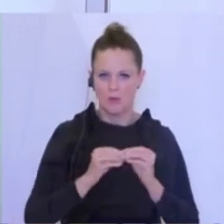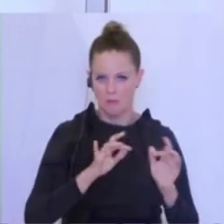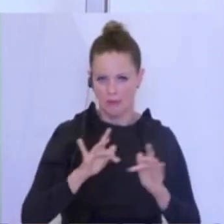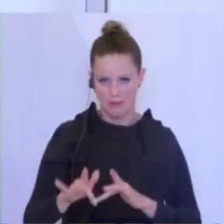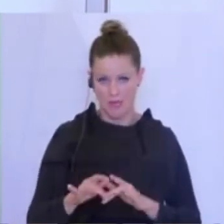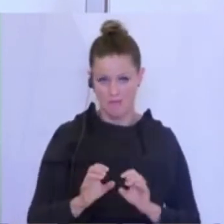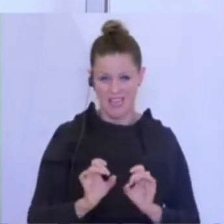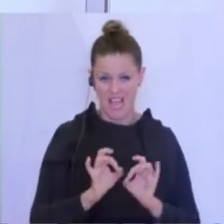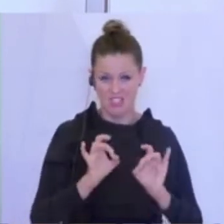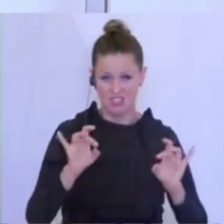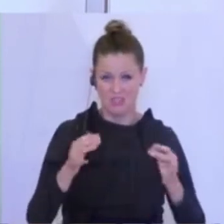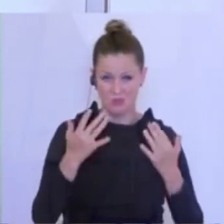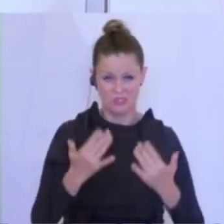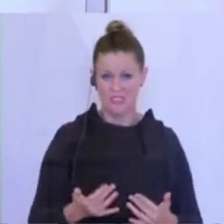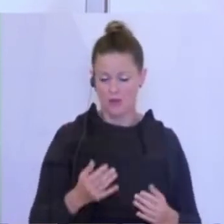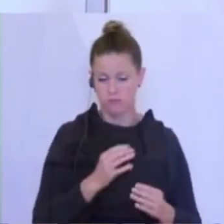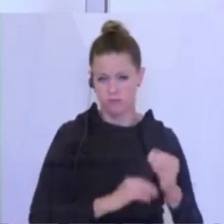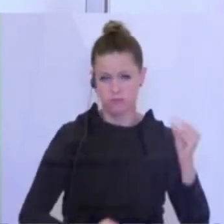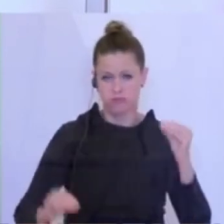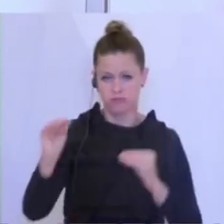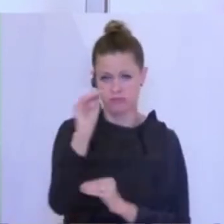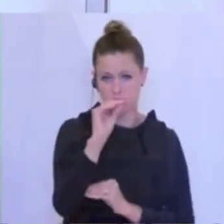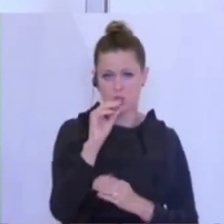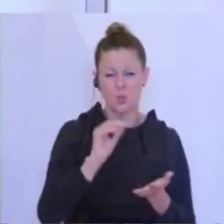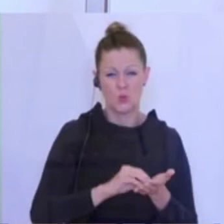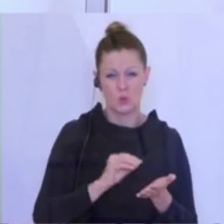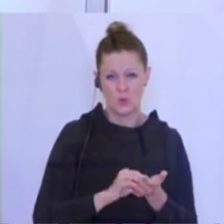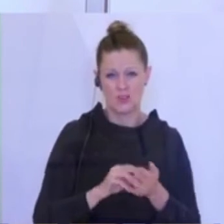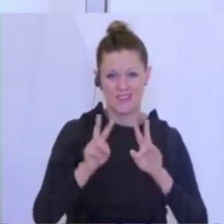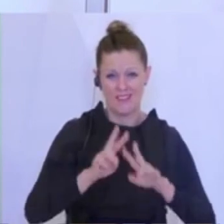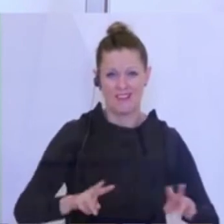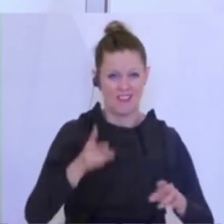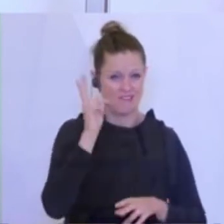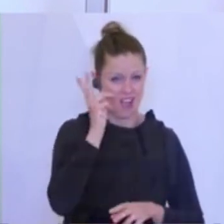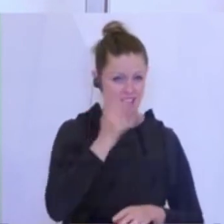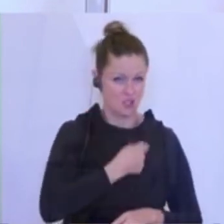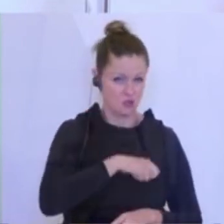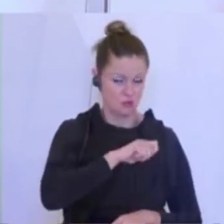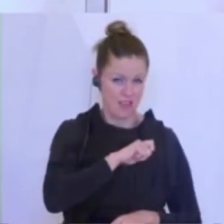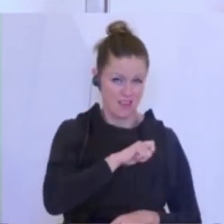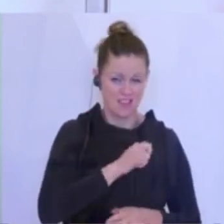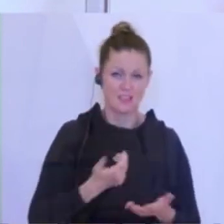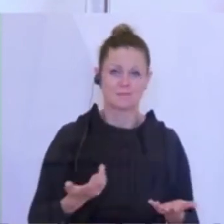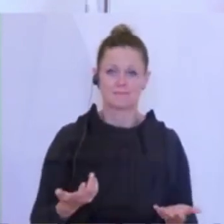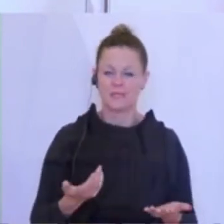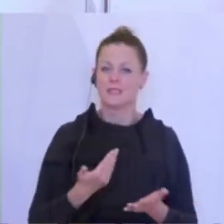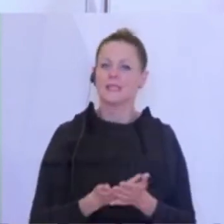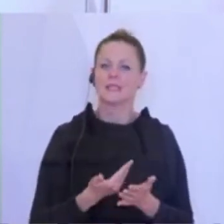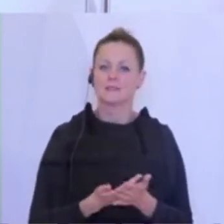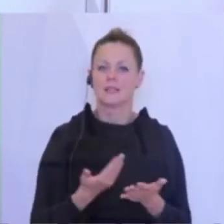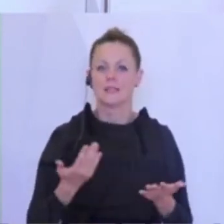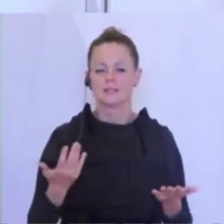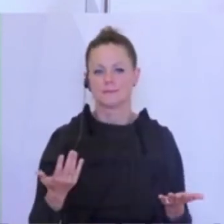Die Ansteckungszahlen sind weiterhin sehr hoch, ähnlich auch wie in Frankreich und wie in Spanien. Und insofern